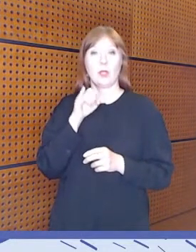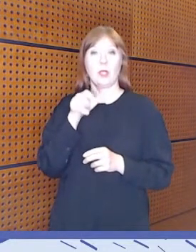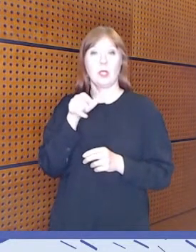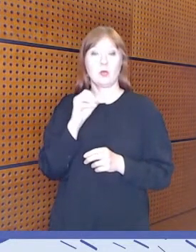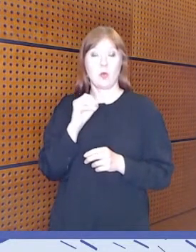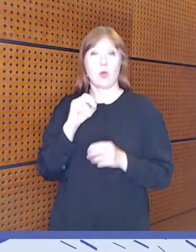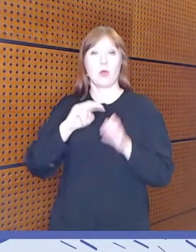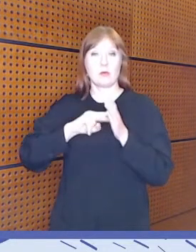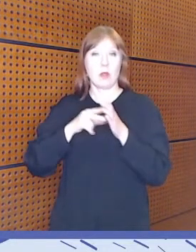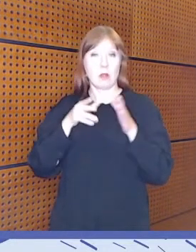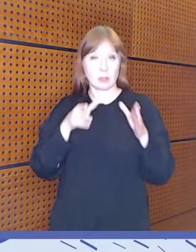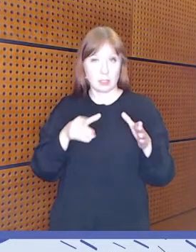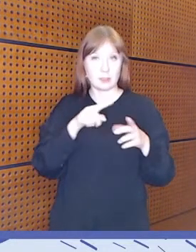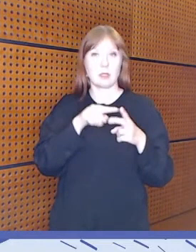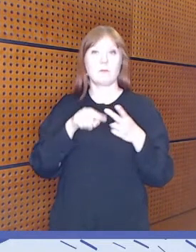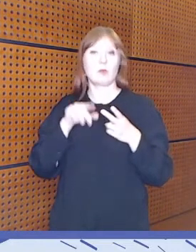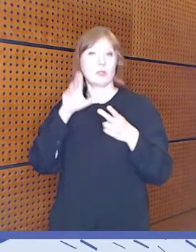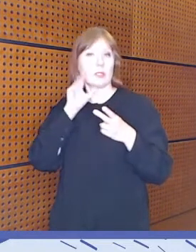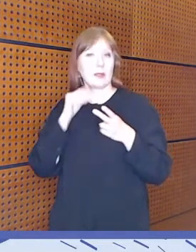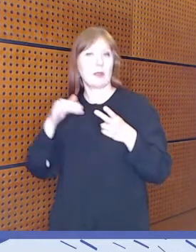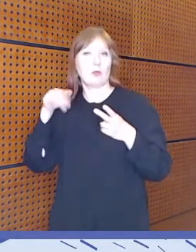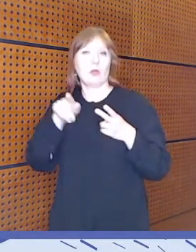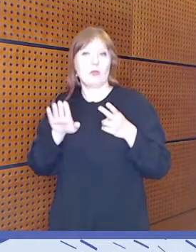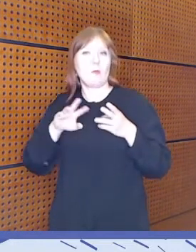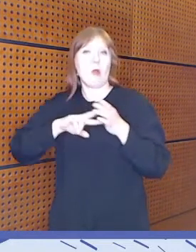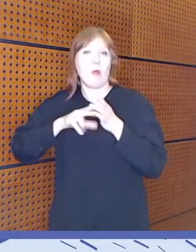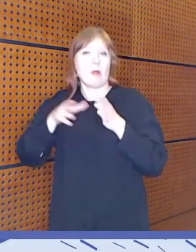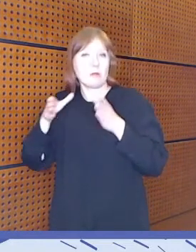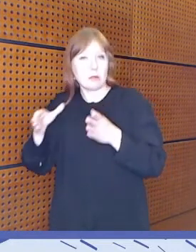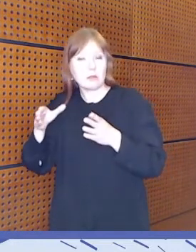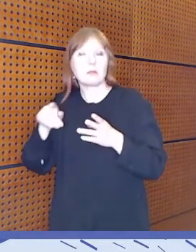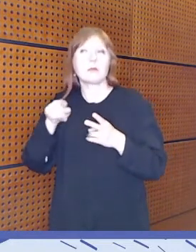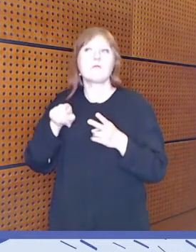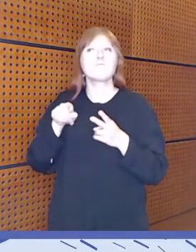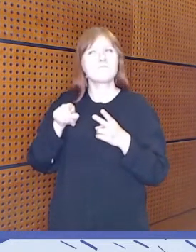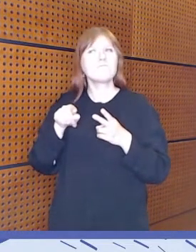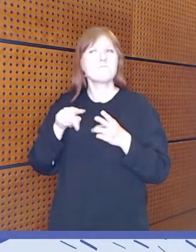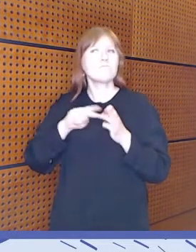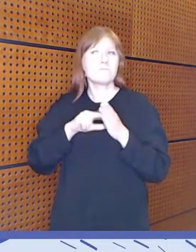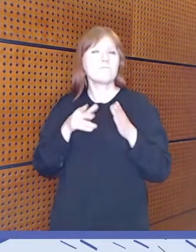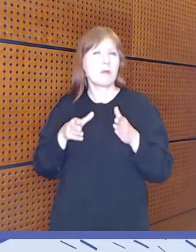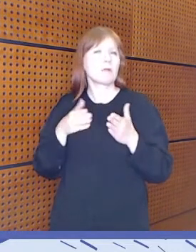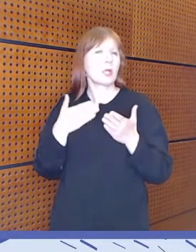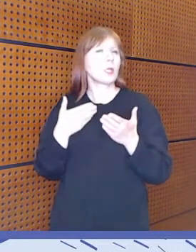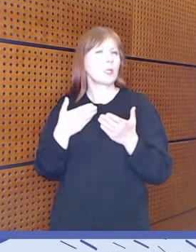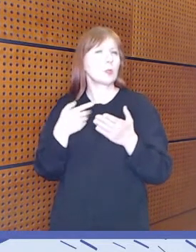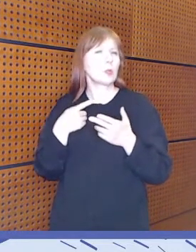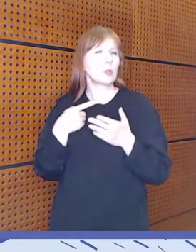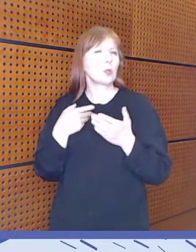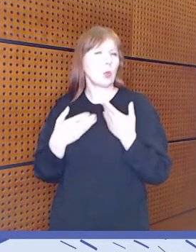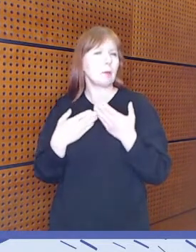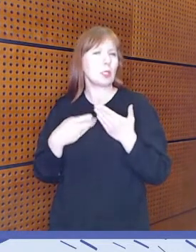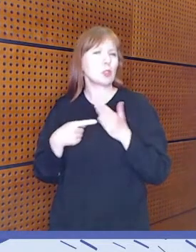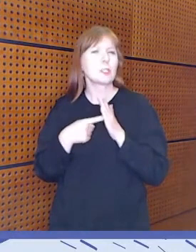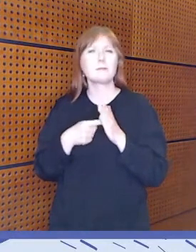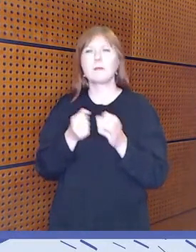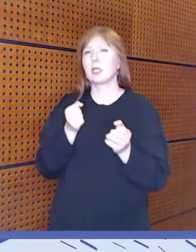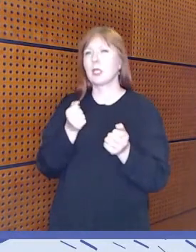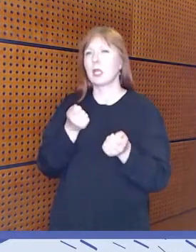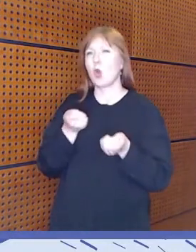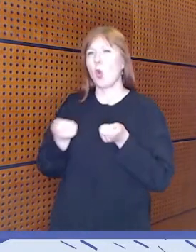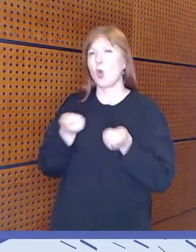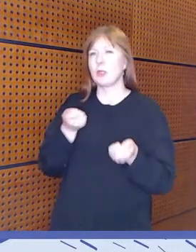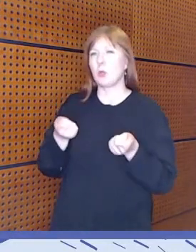ohjaajaläppiin hankkeessa, niin siinäkin hanketoiminnoissa on kyllä esimerkiksi ohjausryhmässä tämmöistä